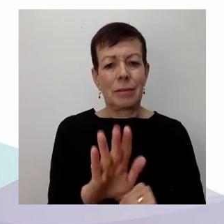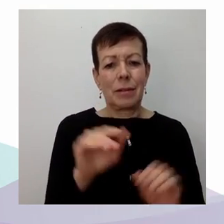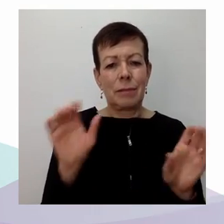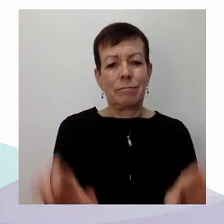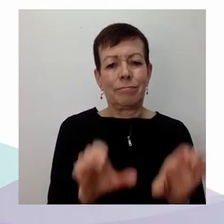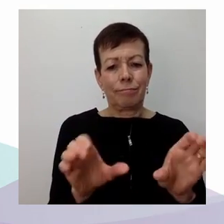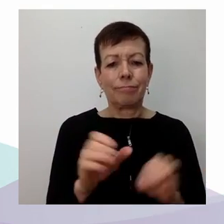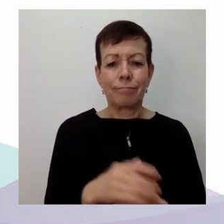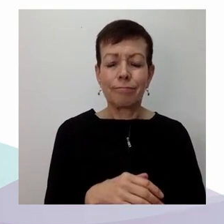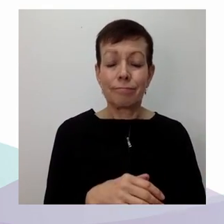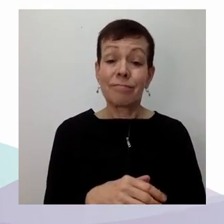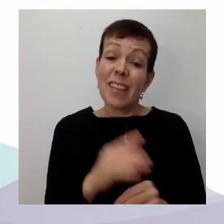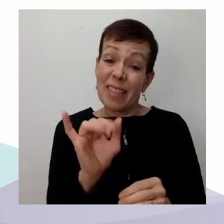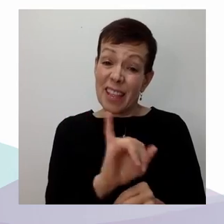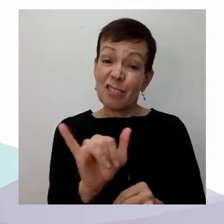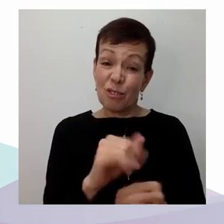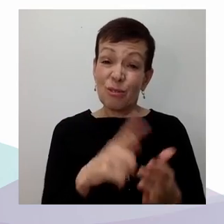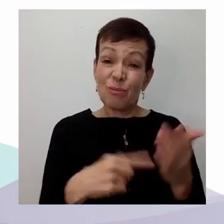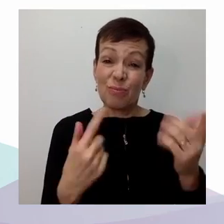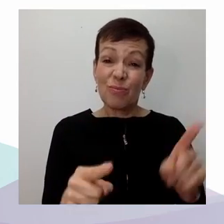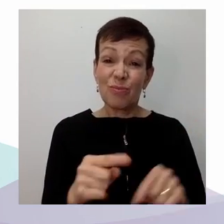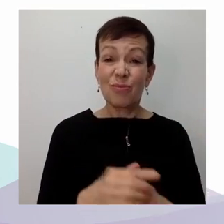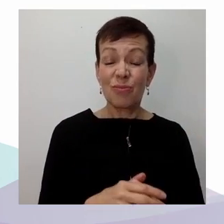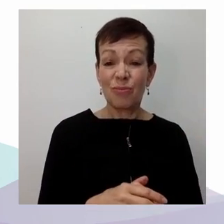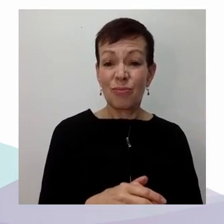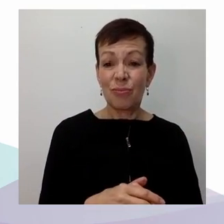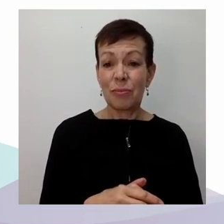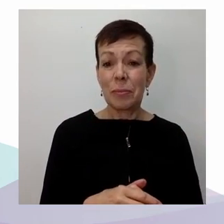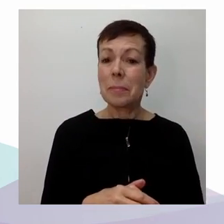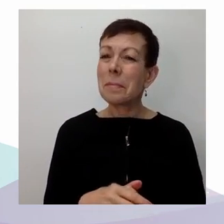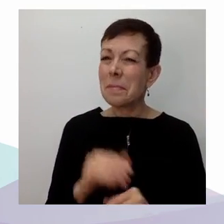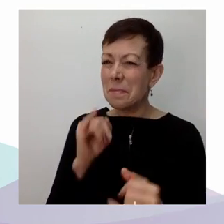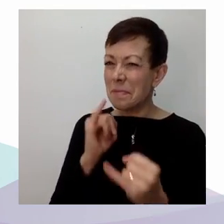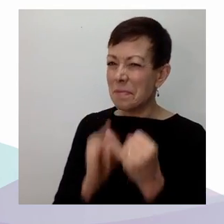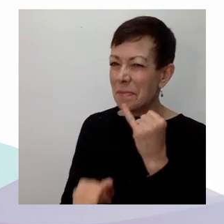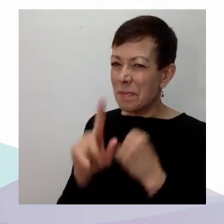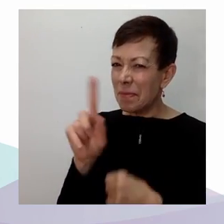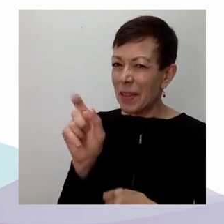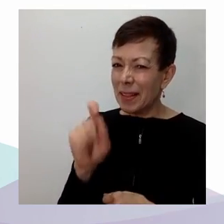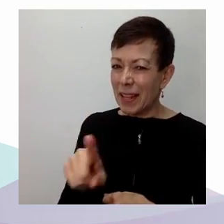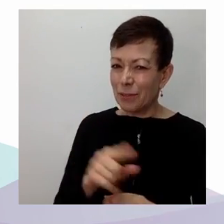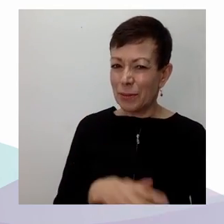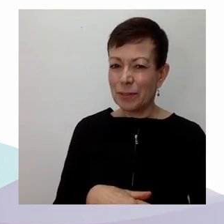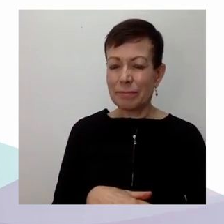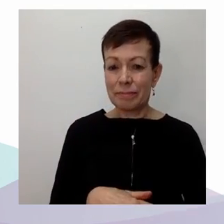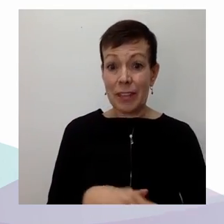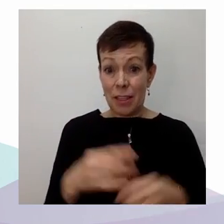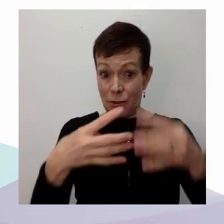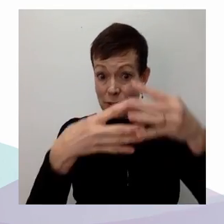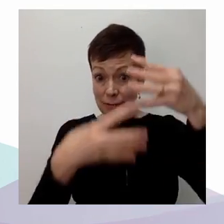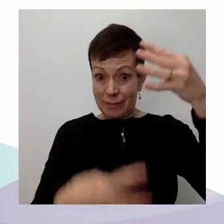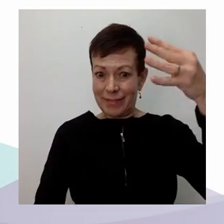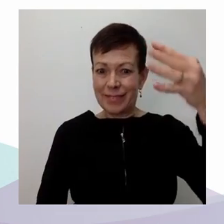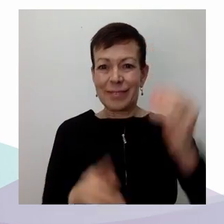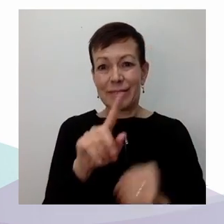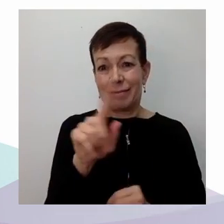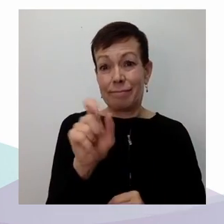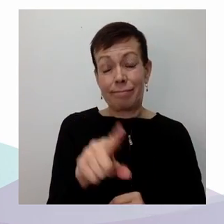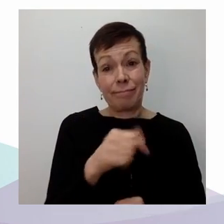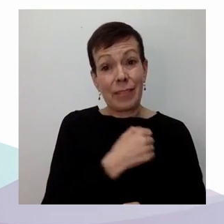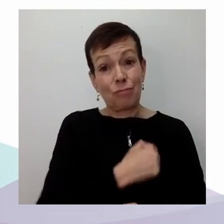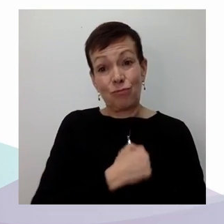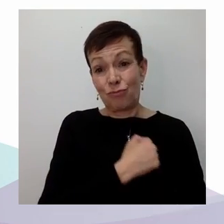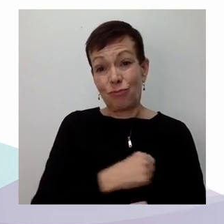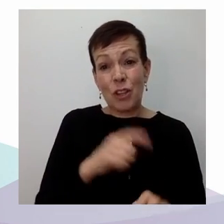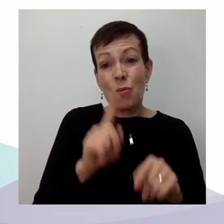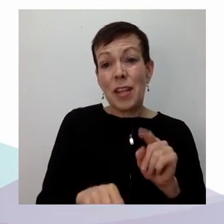Je pose une dernière question, et je suis désolé parce qu'il y plusieurs autres questions, donc je vais lire une dernière question, mais vous allez adorer cette question